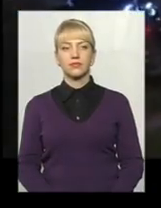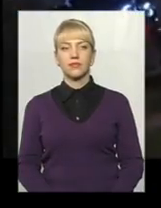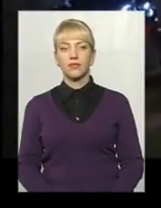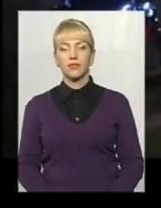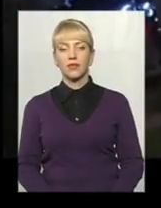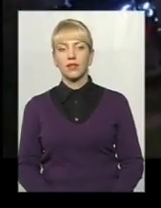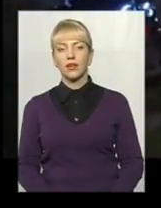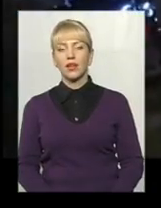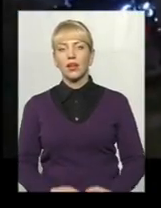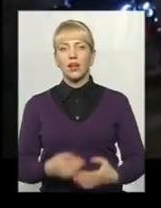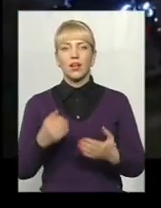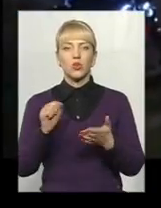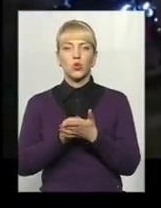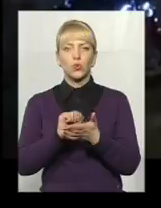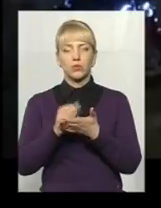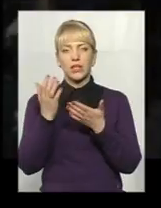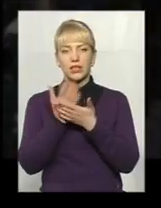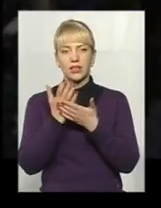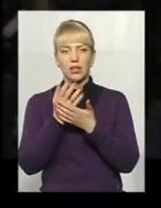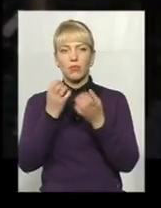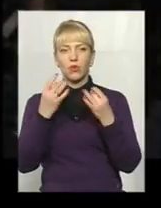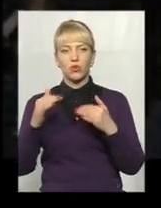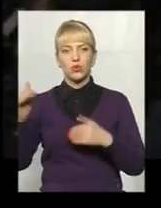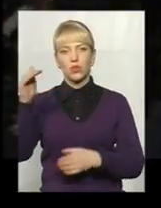Переглядом документальних стачок промежить більш просто неба.